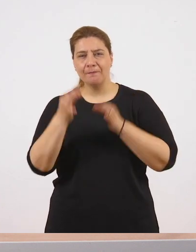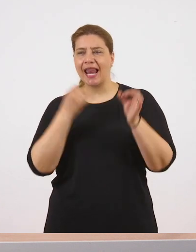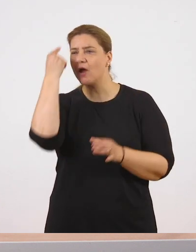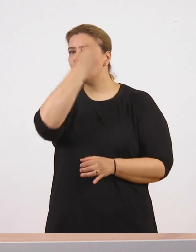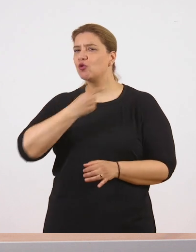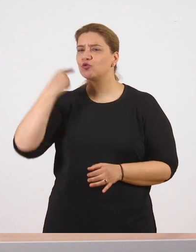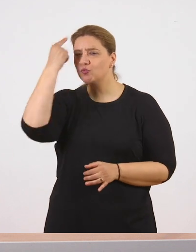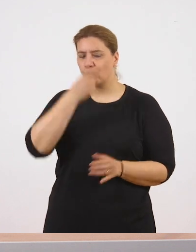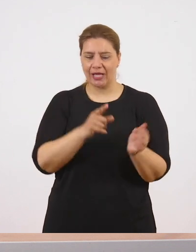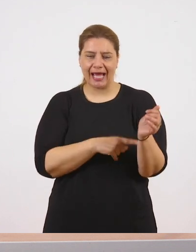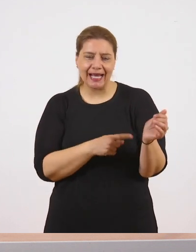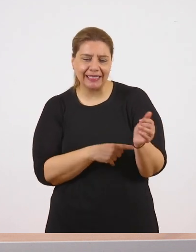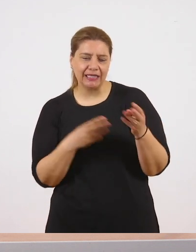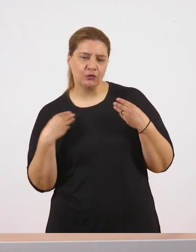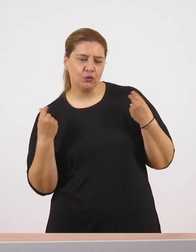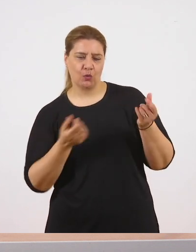προσωπικότητα της μαμάς.